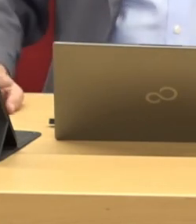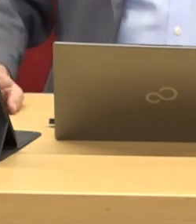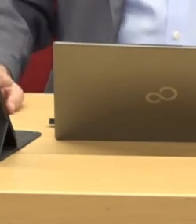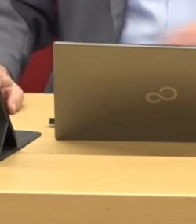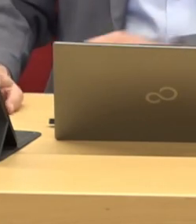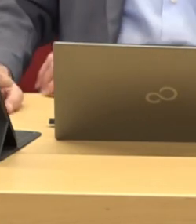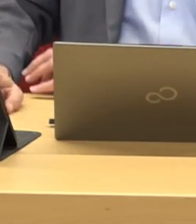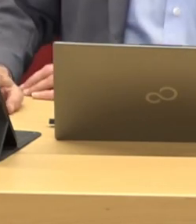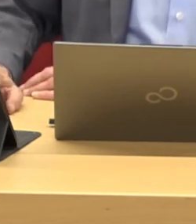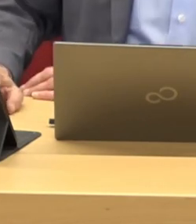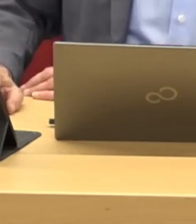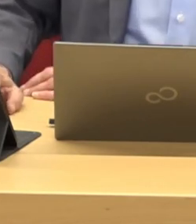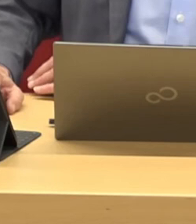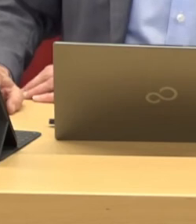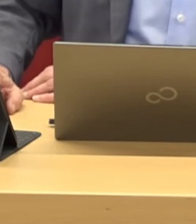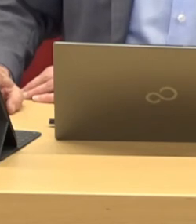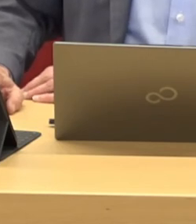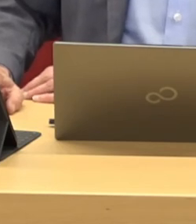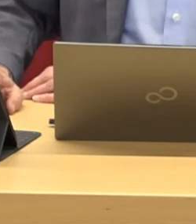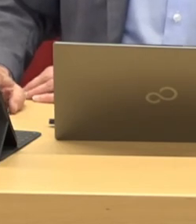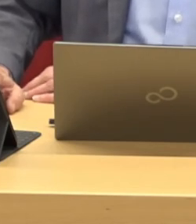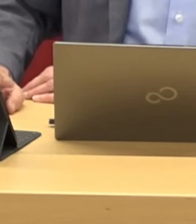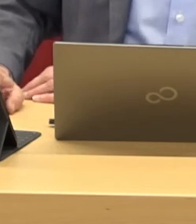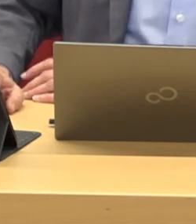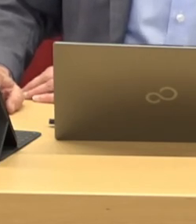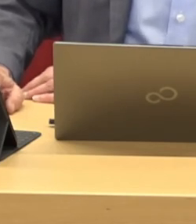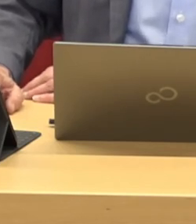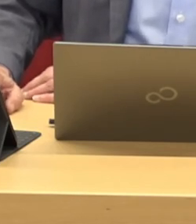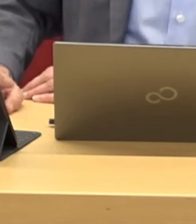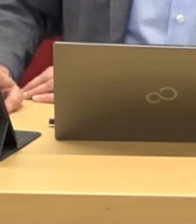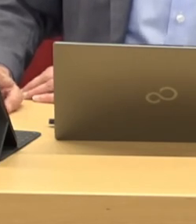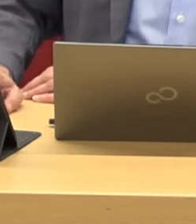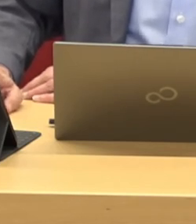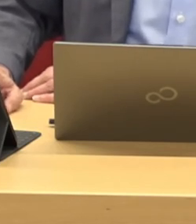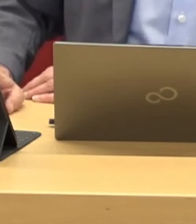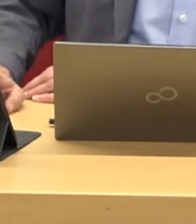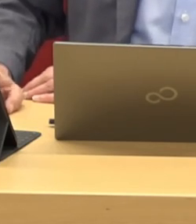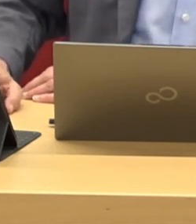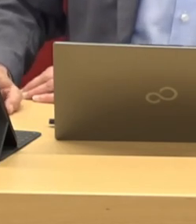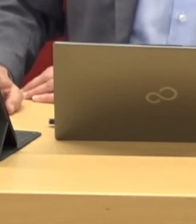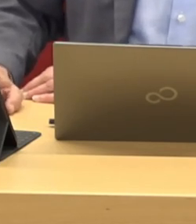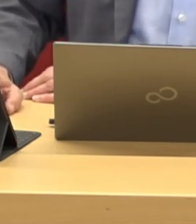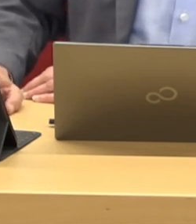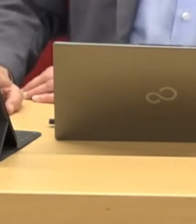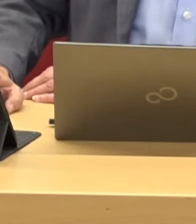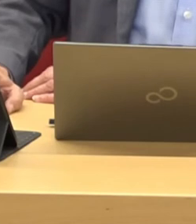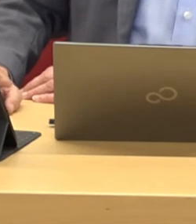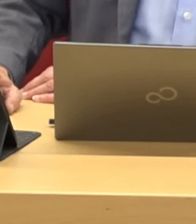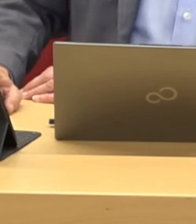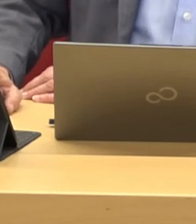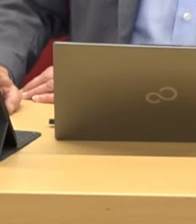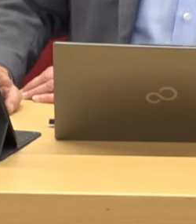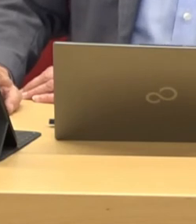Misstrauen dass er das was er mir signalisiert und was wir vorher abgestimmt haben auch dort entsprechend vorgetragen hat und auch zu Beginn dieser